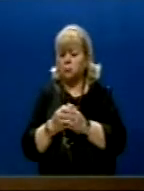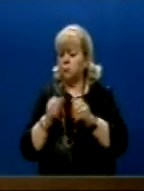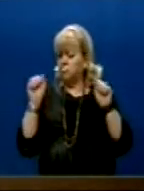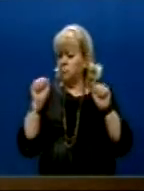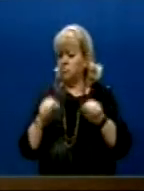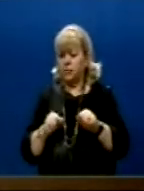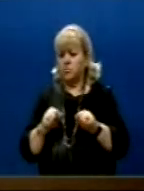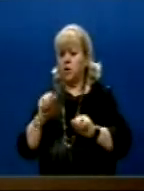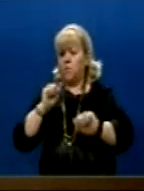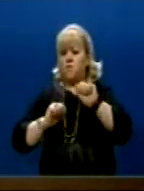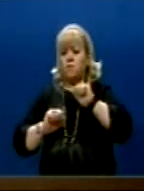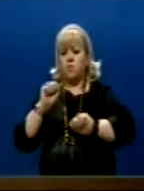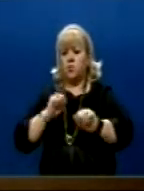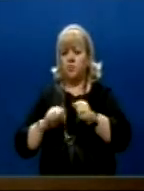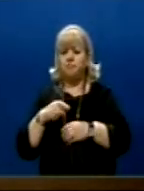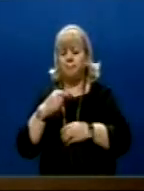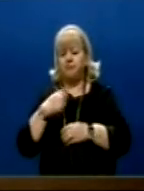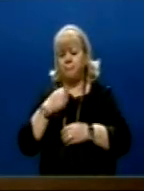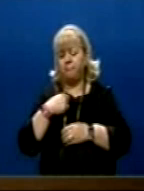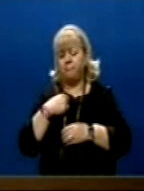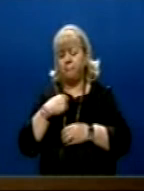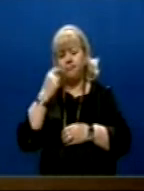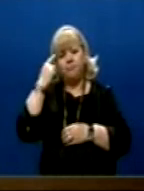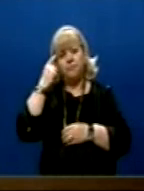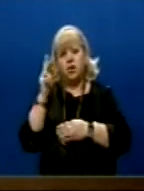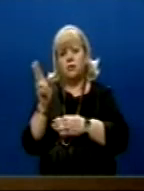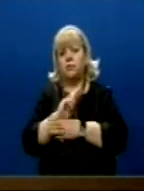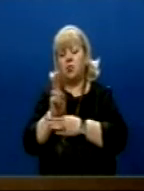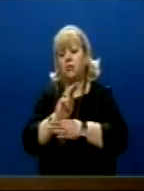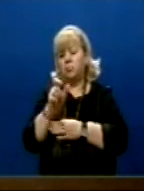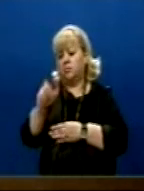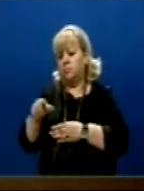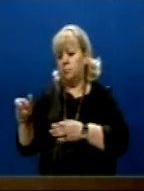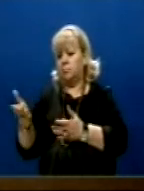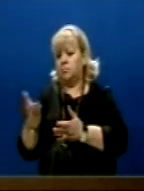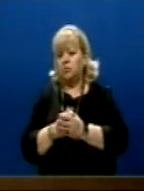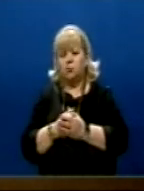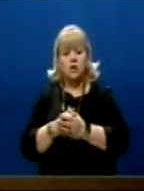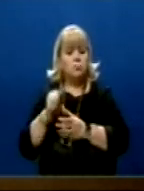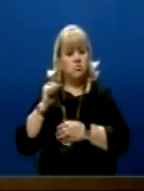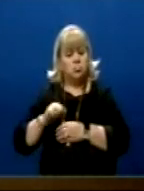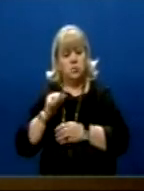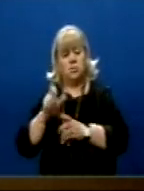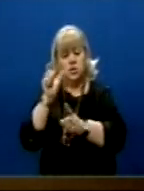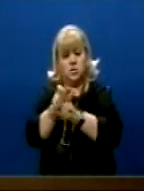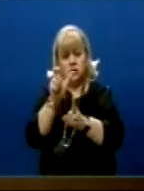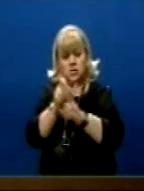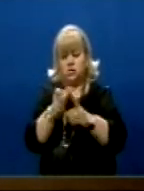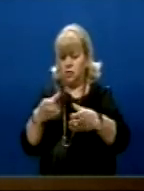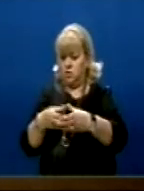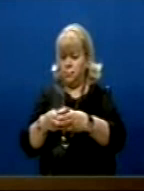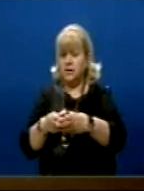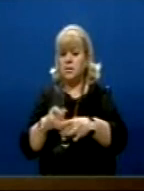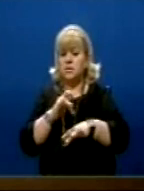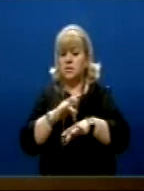që mundohen Të ambrojnë për mu janë spekulant Të tipit të veçant Dhe të cilt mundohen të imponohen Në një kategorit të